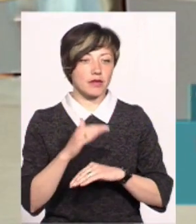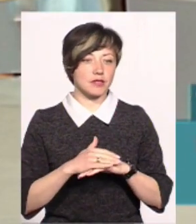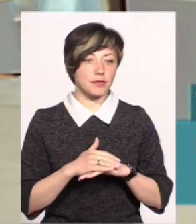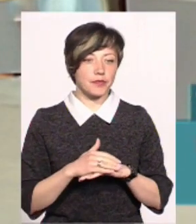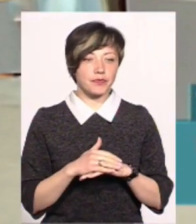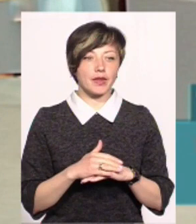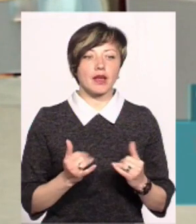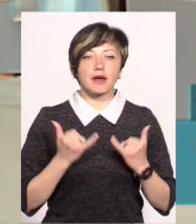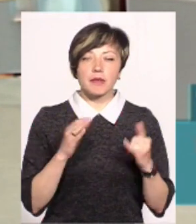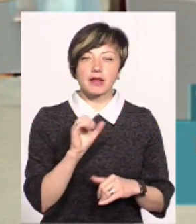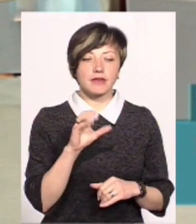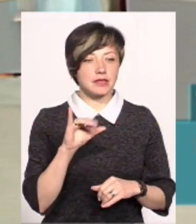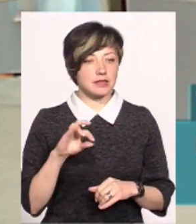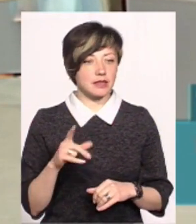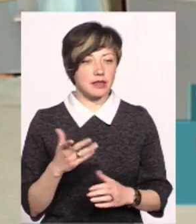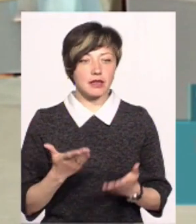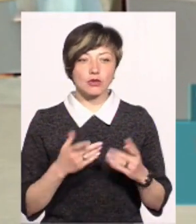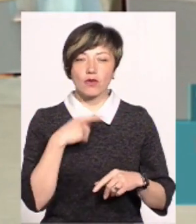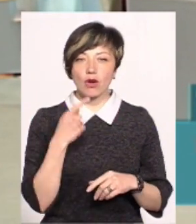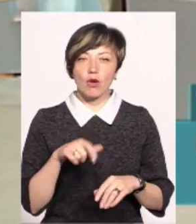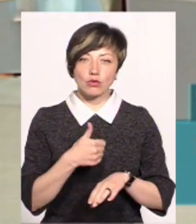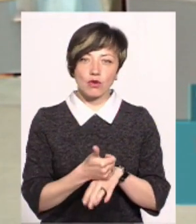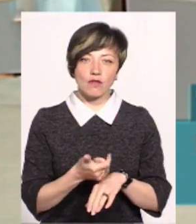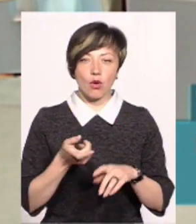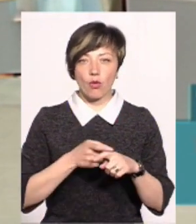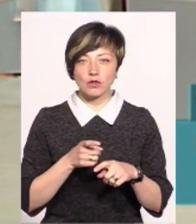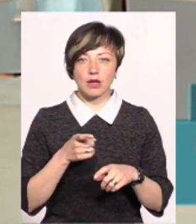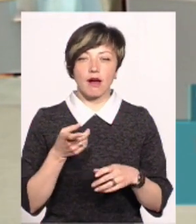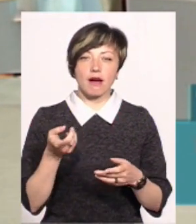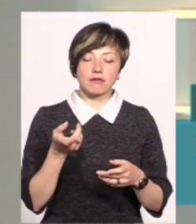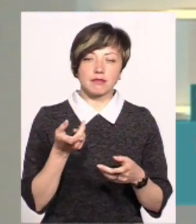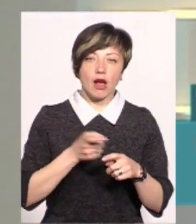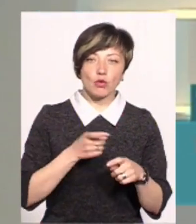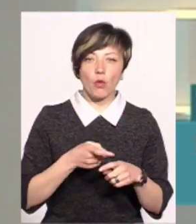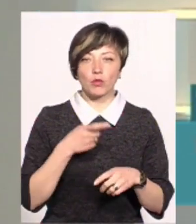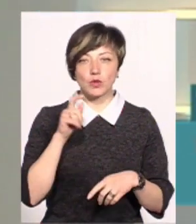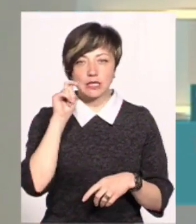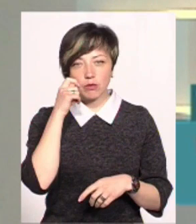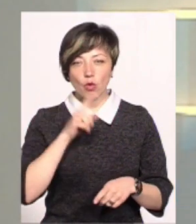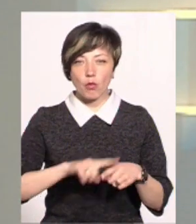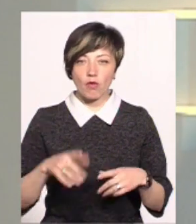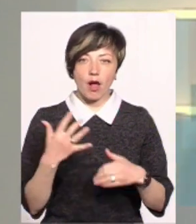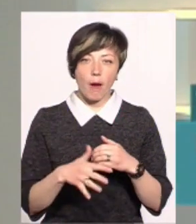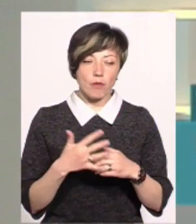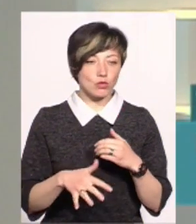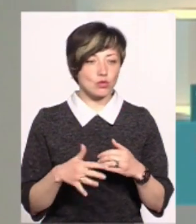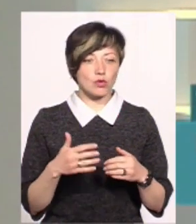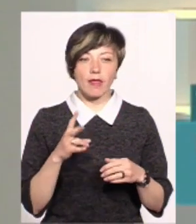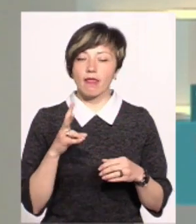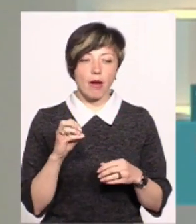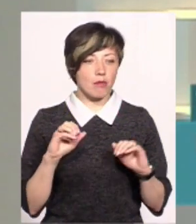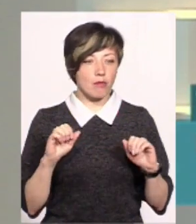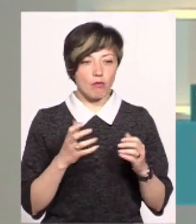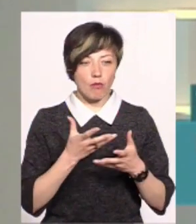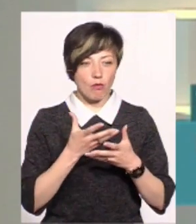Пане Василю, от якщо говорити про основні овочі, там картоплю, цибулю, моркву, капусту, маю на увазі не